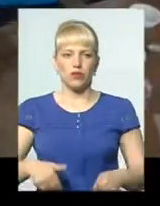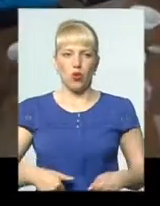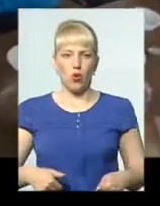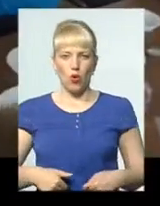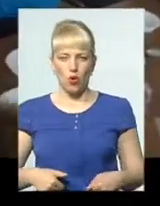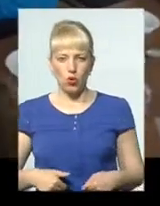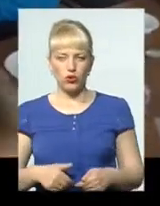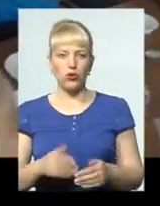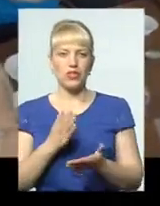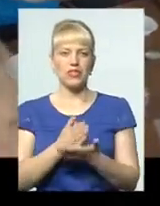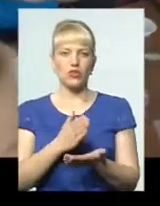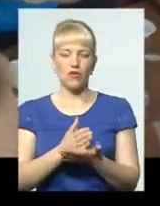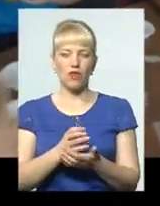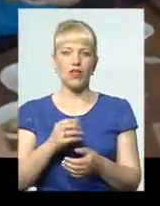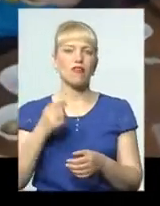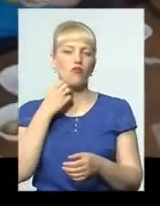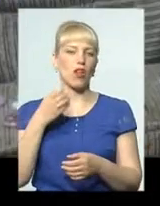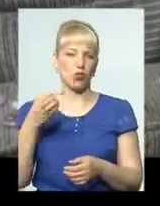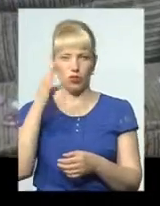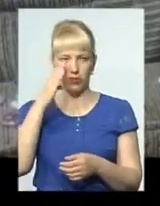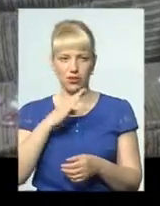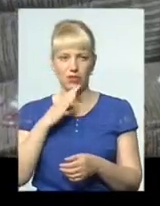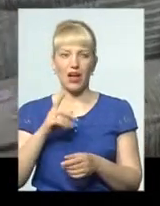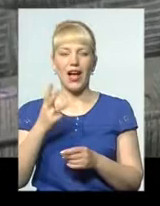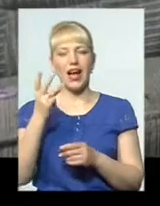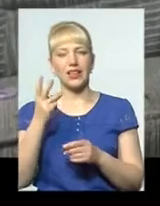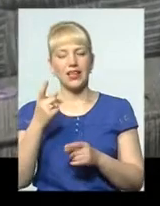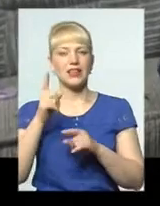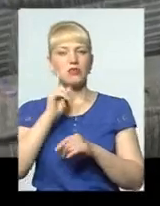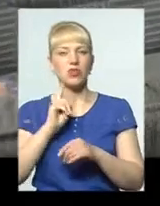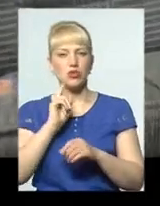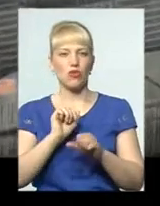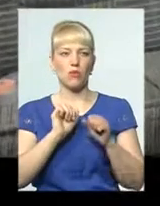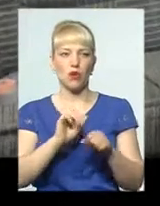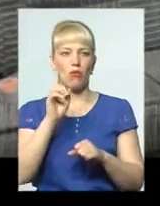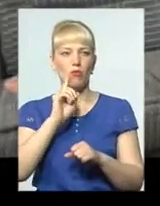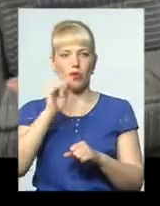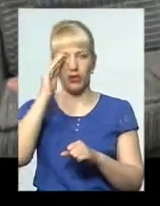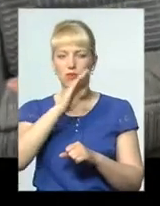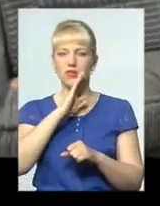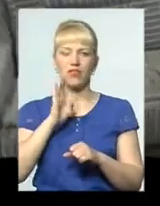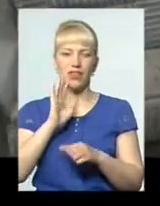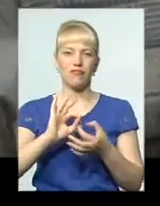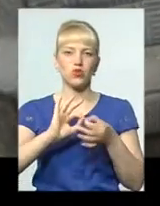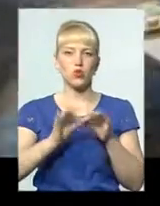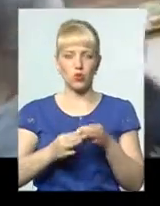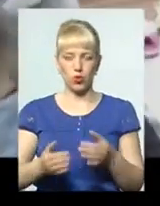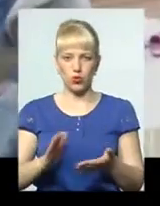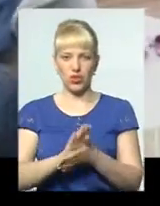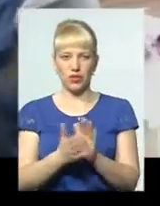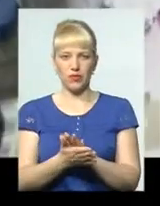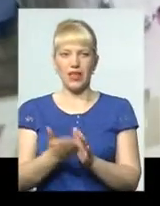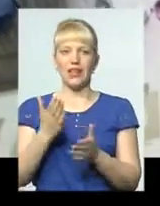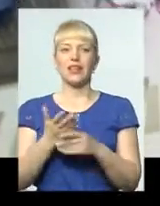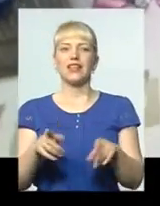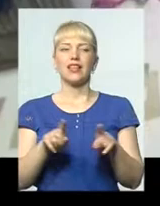-алкоголиків, для третіх – тимчасовим прихистком на час, доки люблячі батьки у скруті. Є тут і такі, що